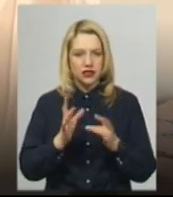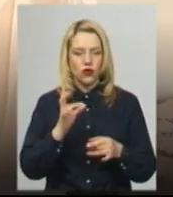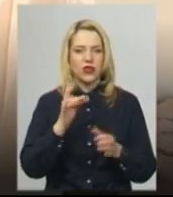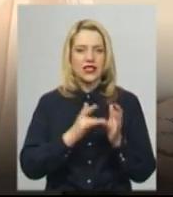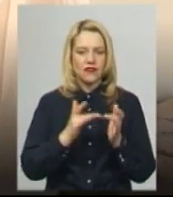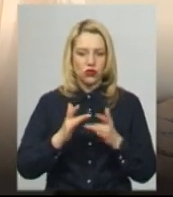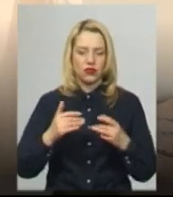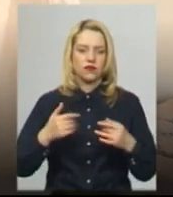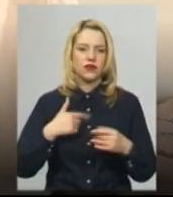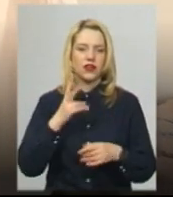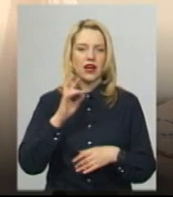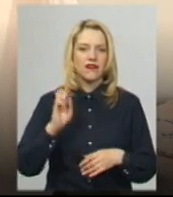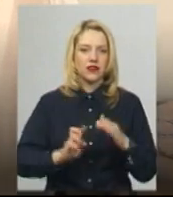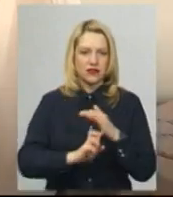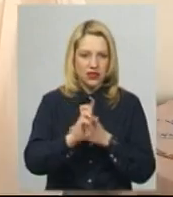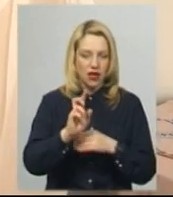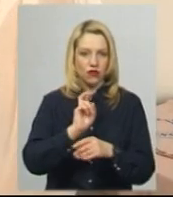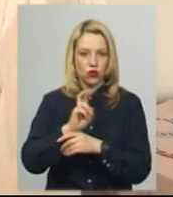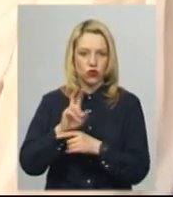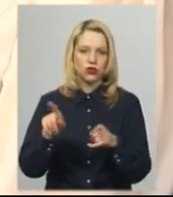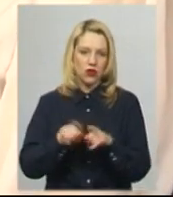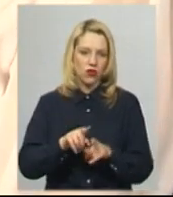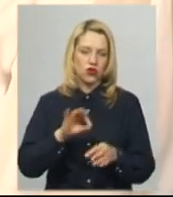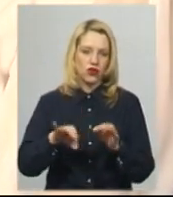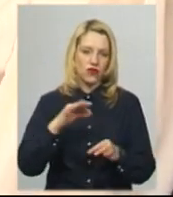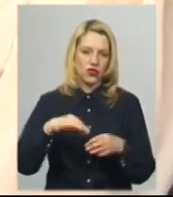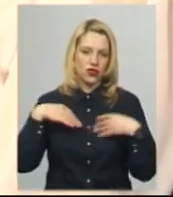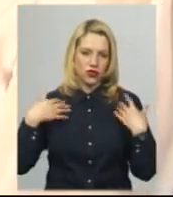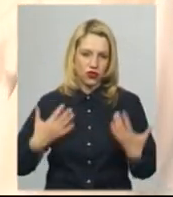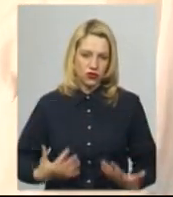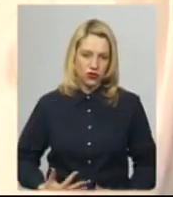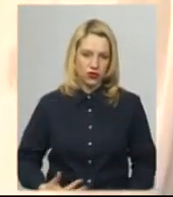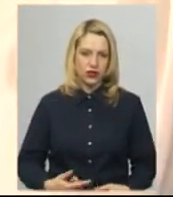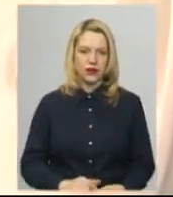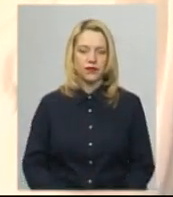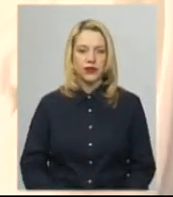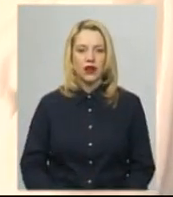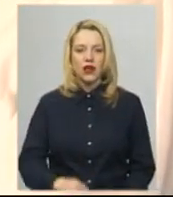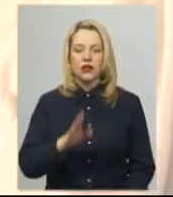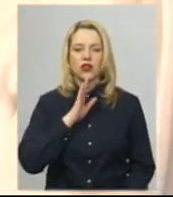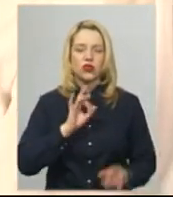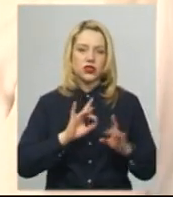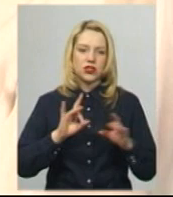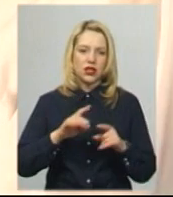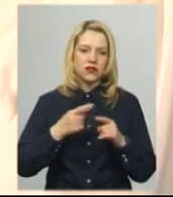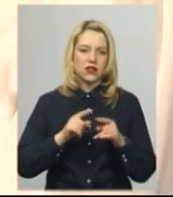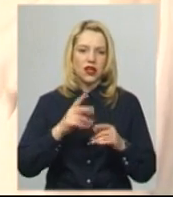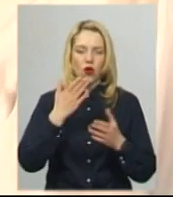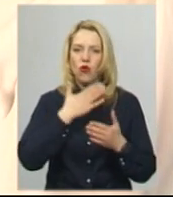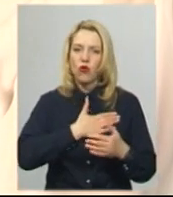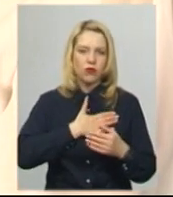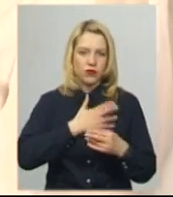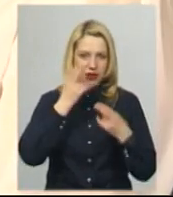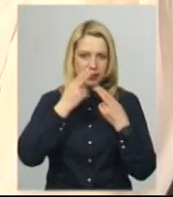черв, на Великий день в церкву ходжу теж в сорочці вишивів. Лілія Скрипник показує сорочку, яку виготовила в улюблених техніках. Моя